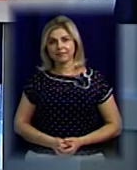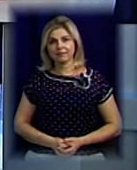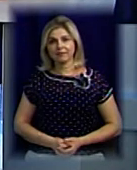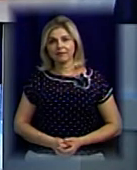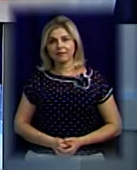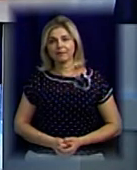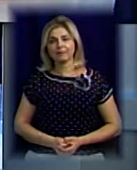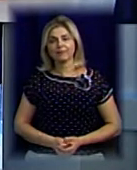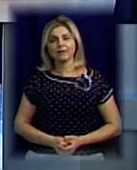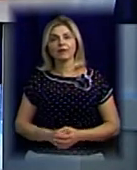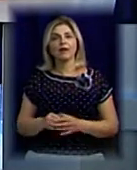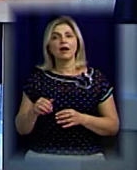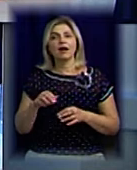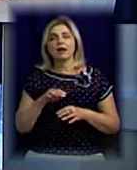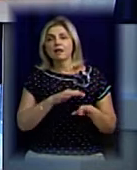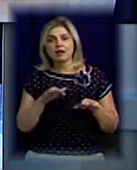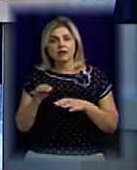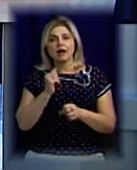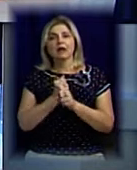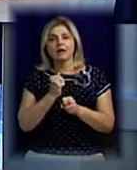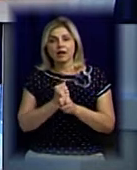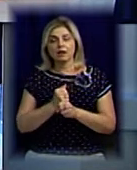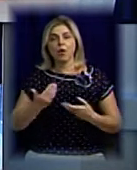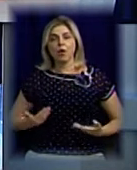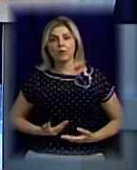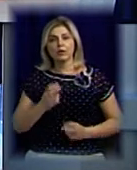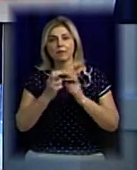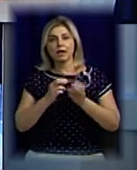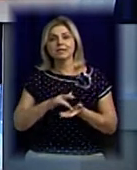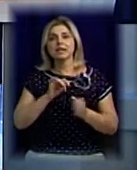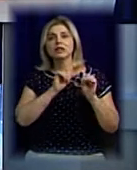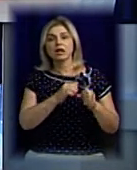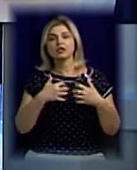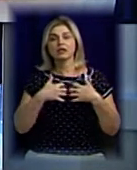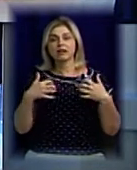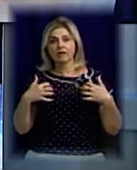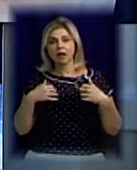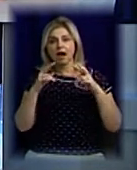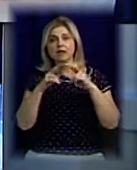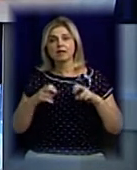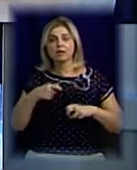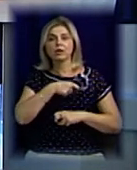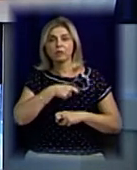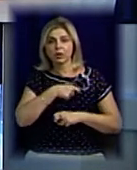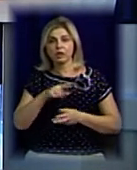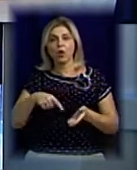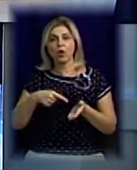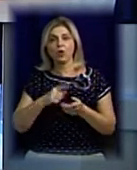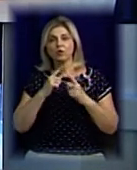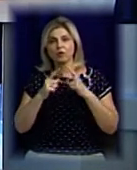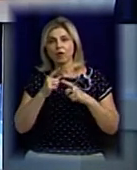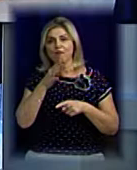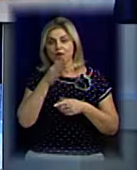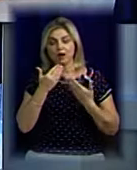Правомірність дій директора комунального підприємства «Центр захисту тварин» Олександра Голобродського розглянули депутати Миколаївської міської ради під час